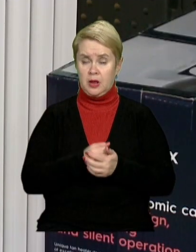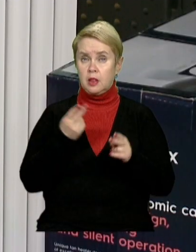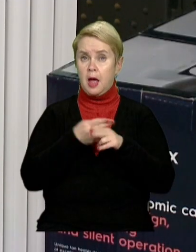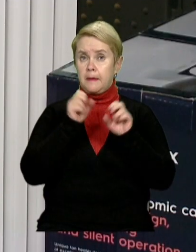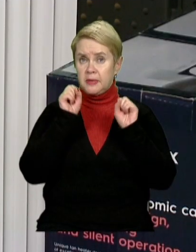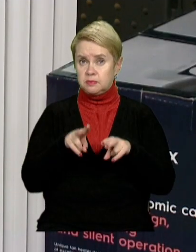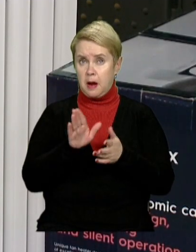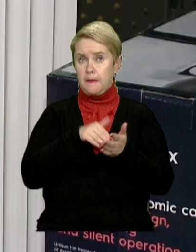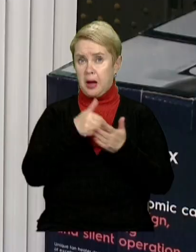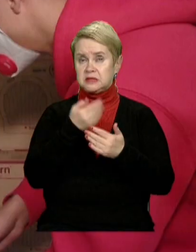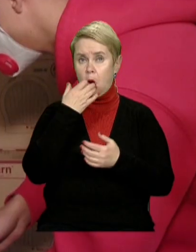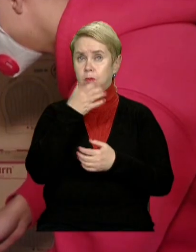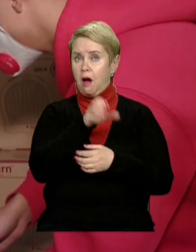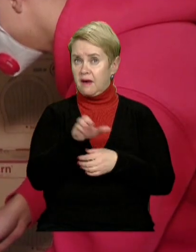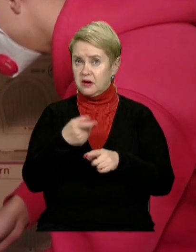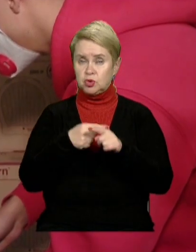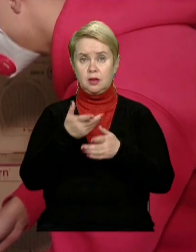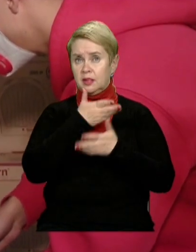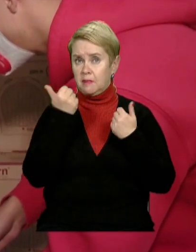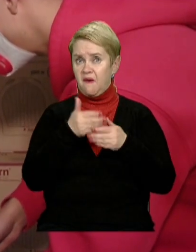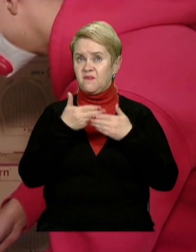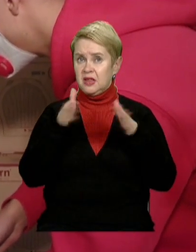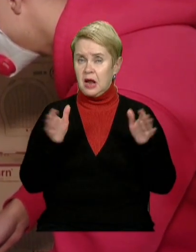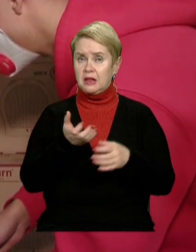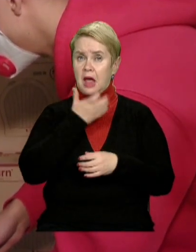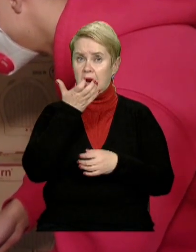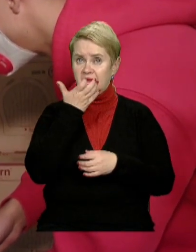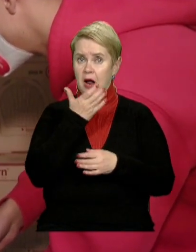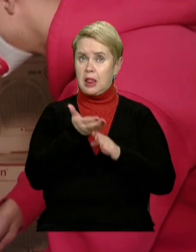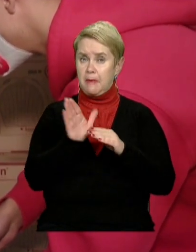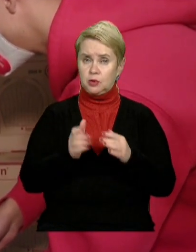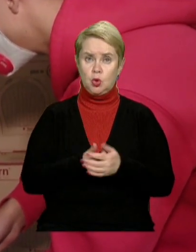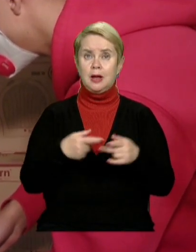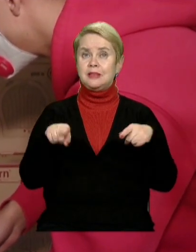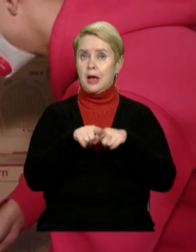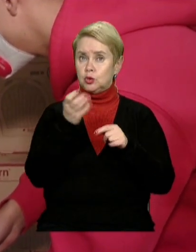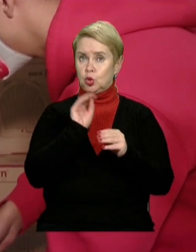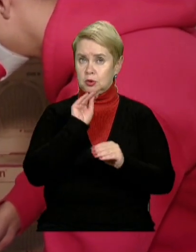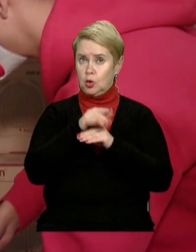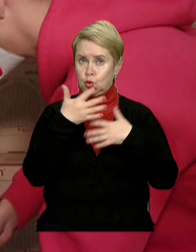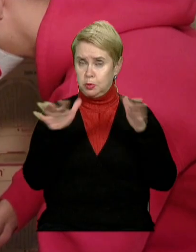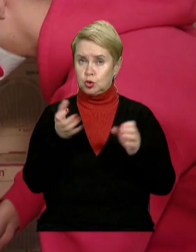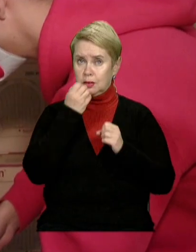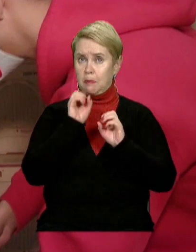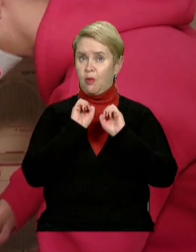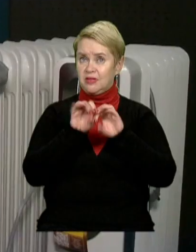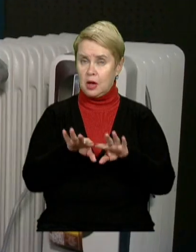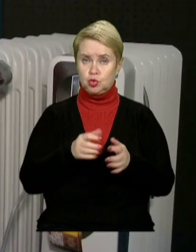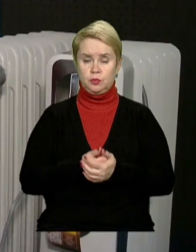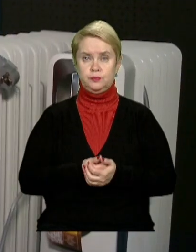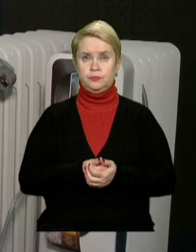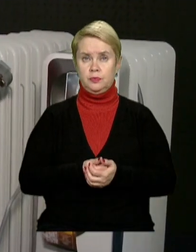Найбезпечніші масляні обігрівачі, адже не мають відкритого нагрівального елементу. Та ще й дають більшу тепловіддачу.